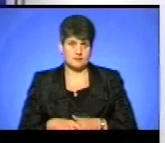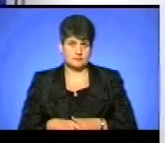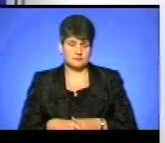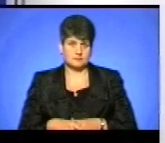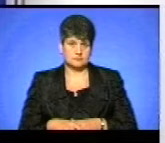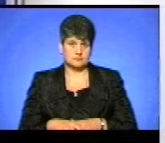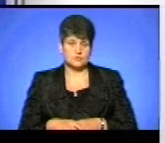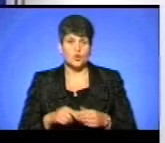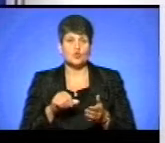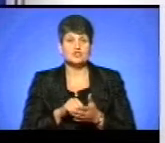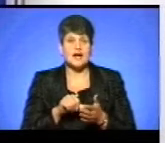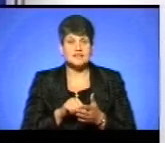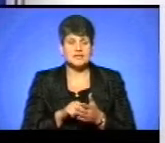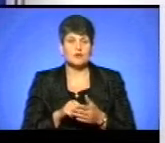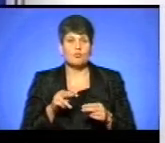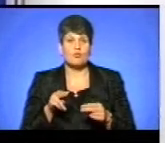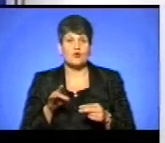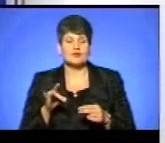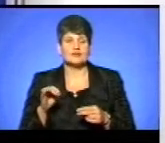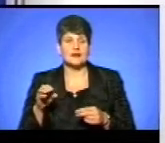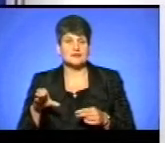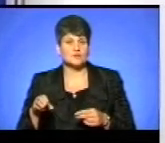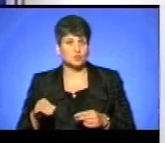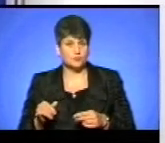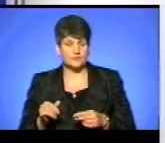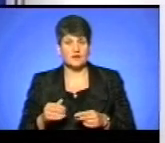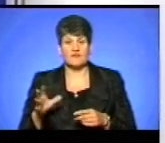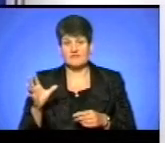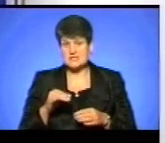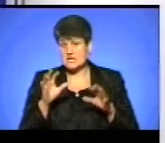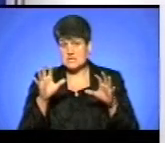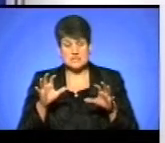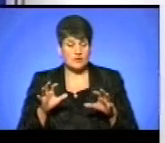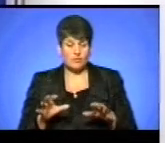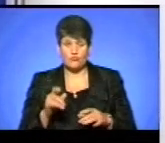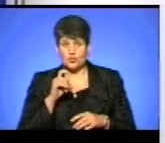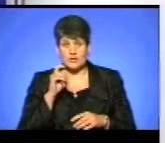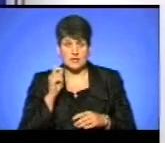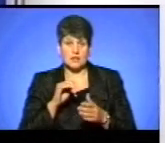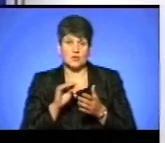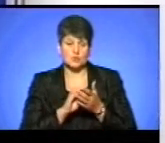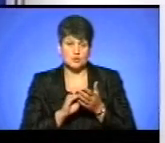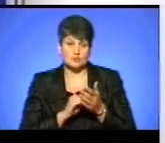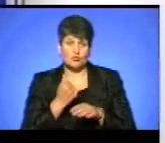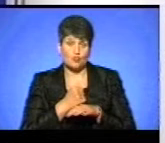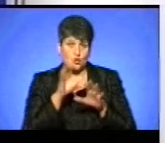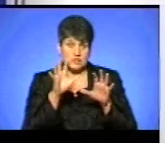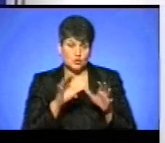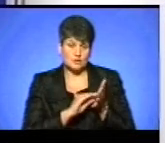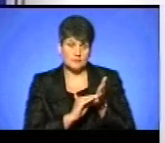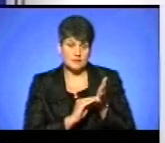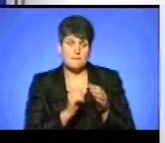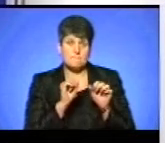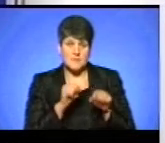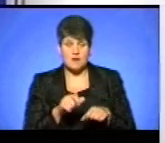Протестувальників? Учасників протесту вчорашнього. Ваша думка? Я вважаю, що все законно, тому що в Україні, Конституції, є закріплене право